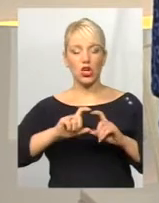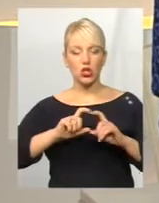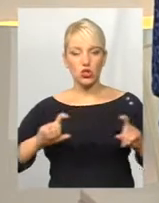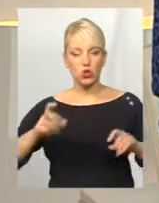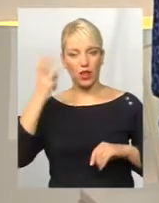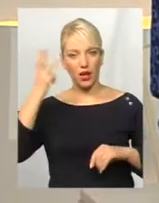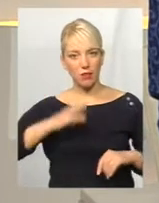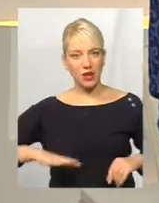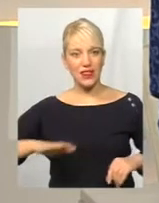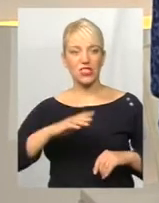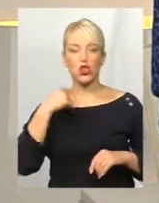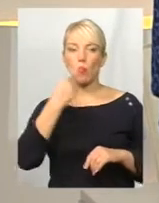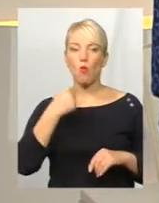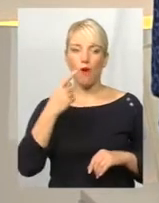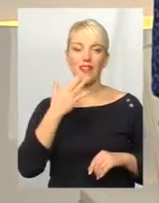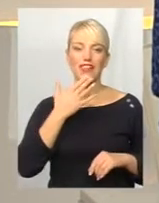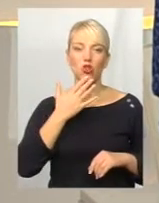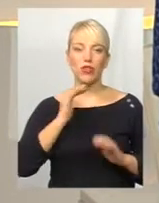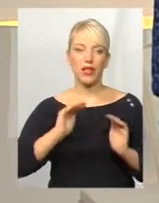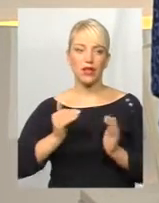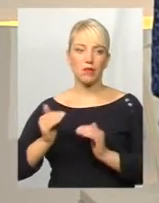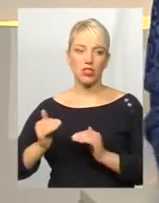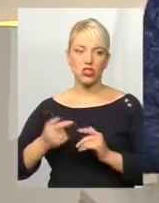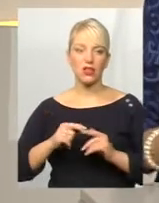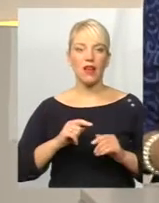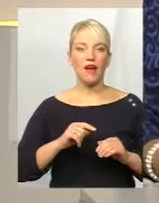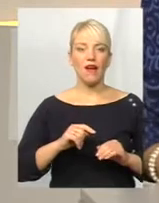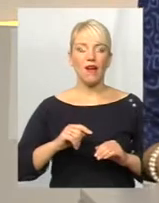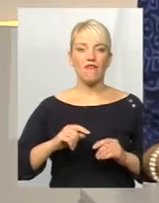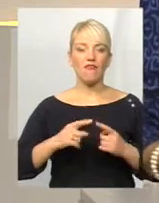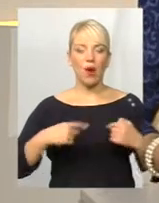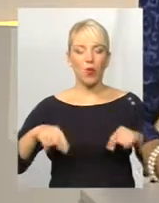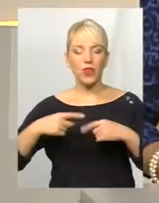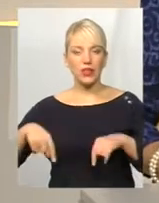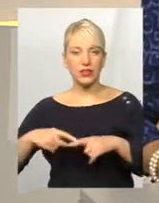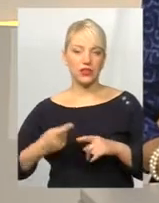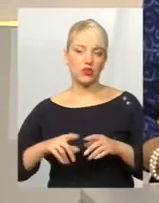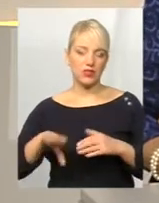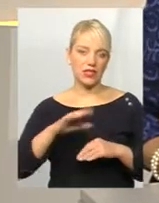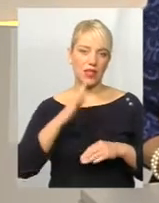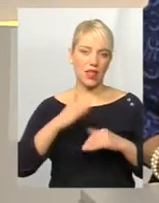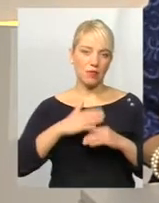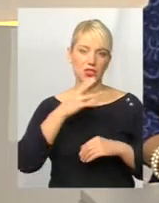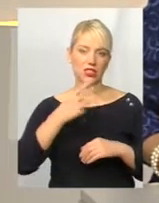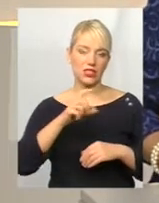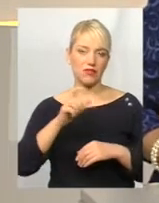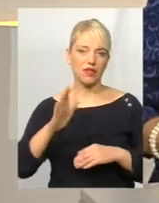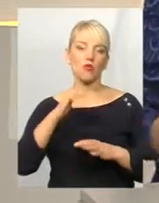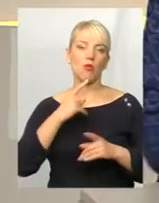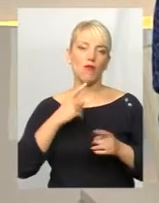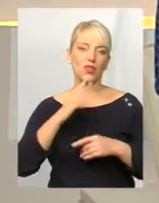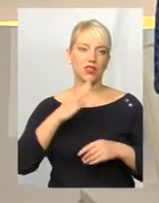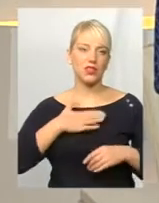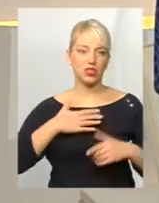мови нацменшин факультативно. Про це все найближчі півгодини в студії говоримо з нашими